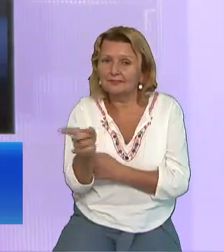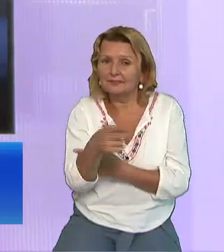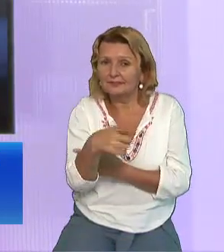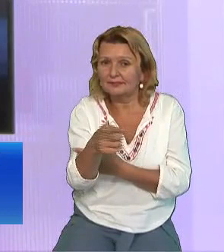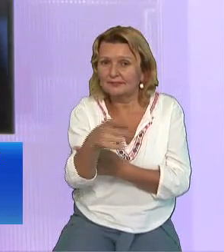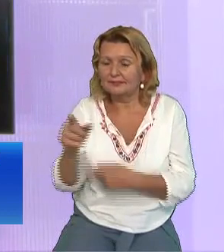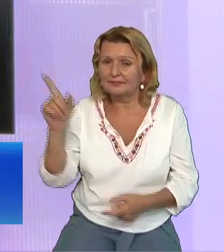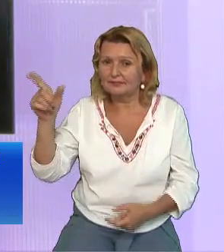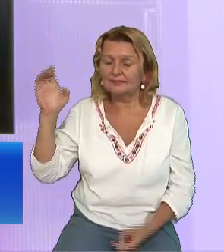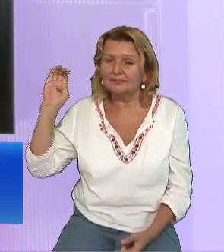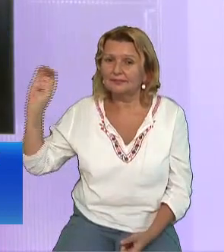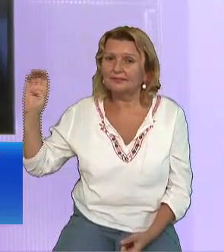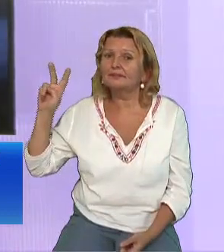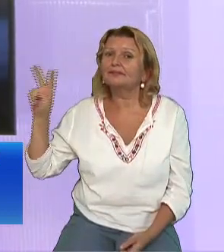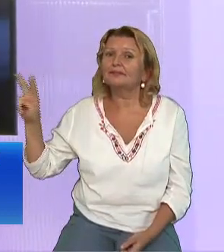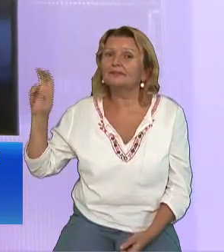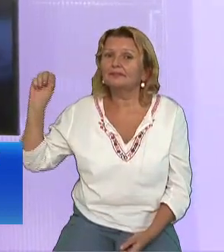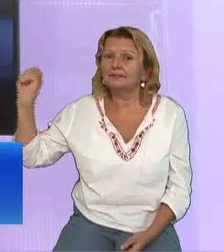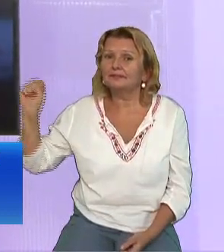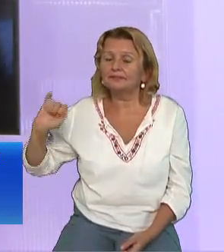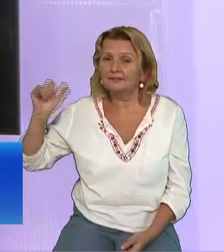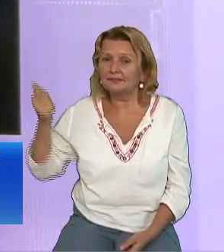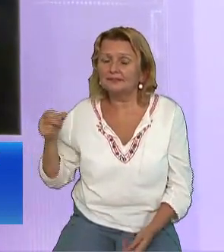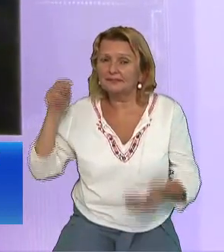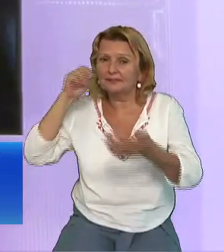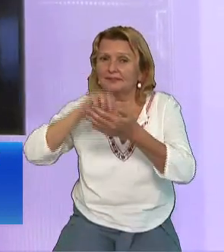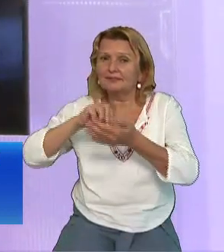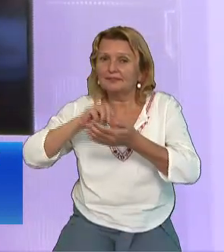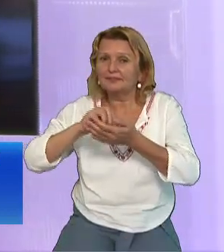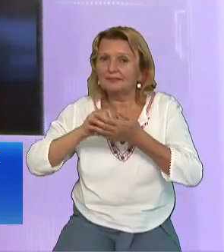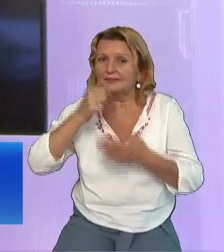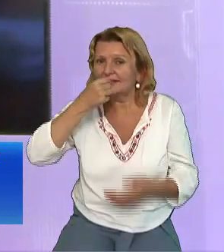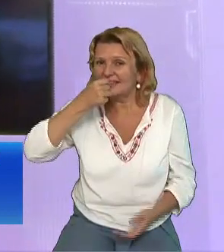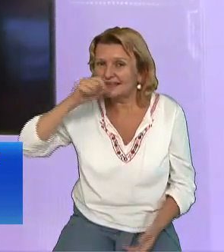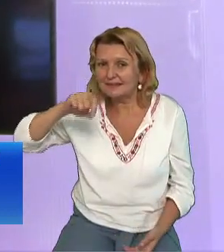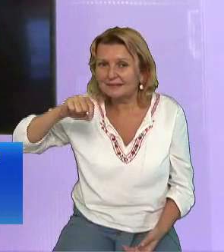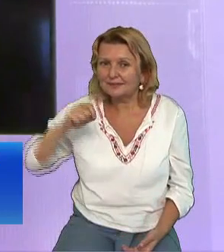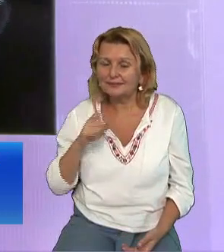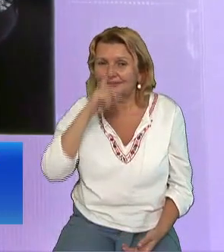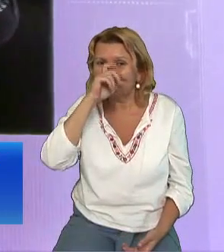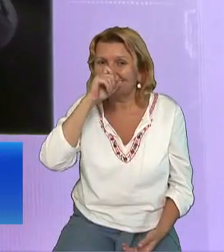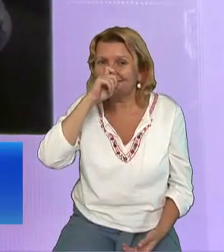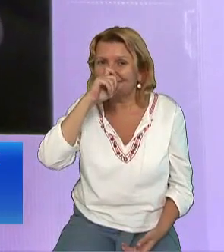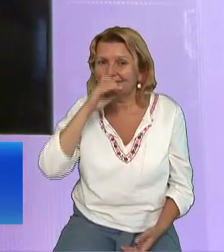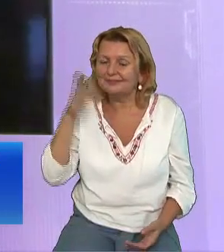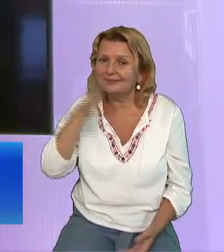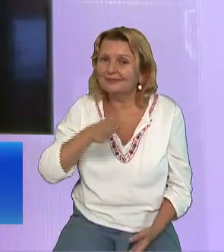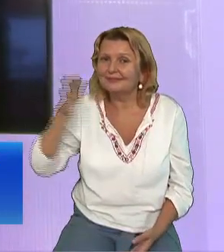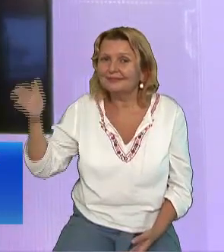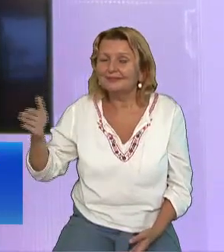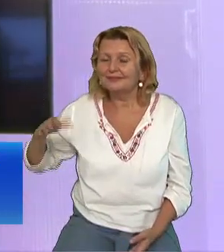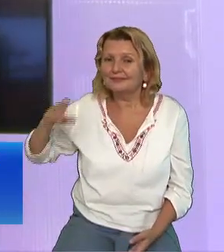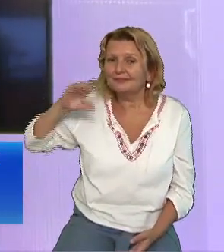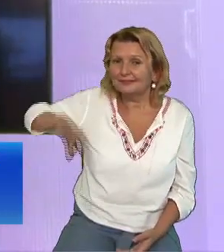Au nascitit voi acolo Când Iacov îi adune pe toți ucenicii lui Pe toți copiii lui Și îi spune lui Iuda